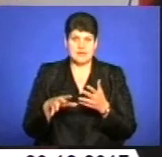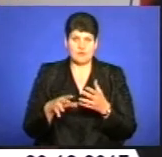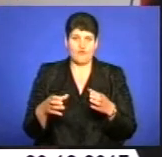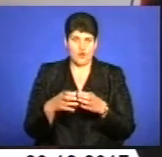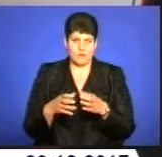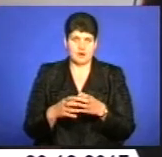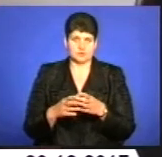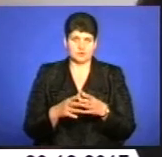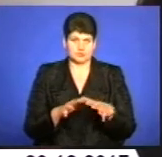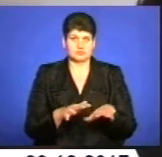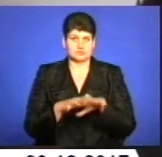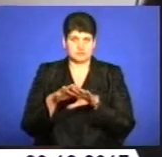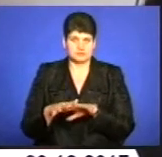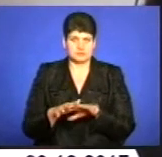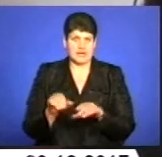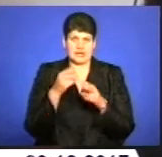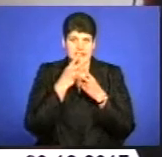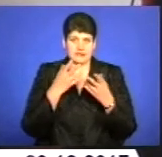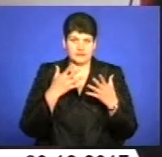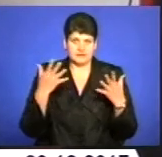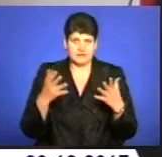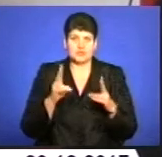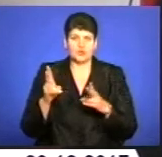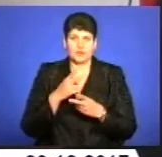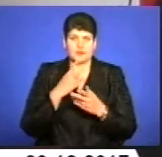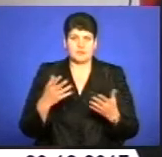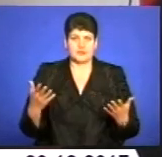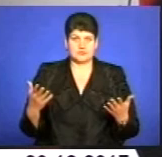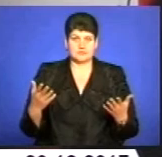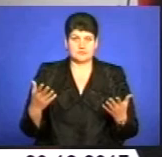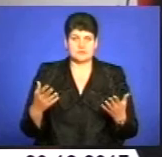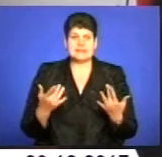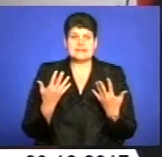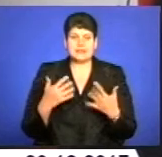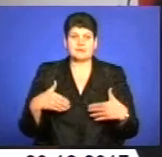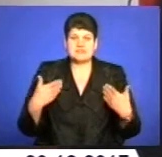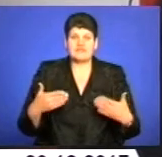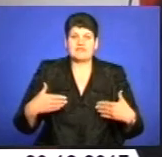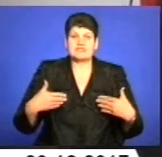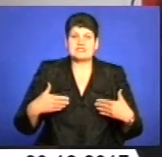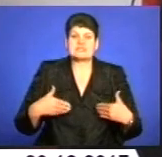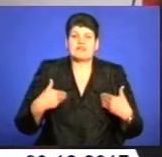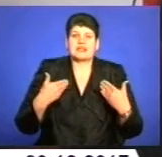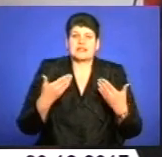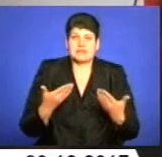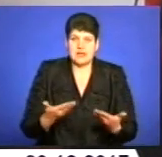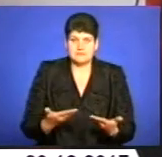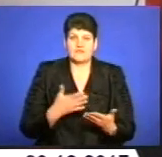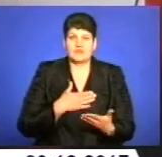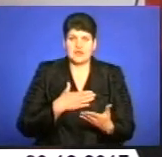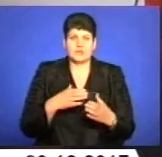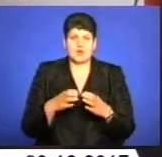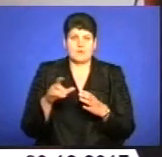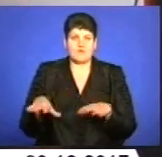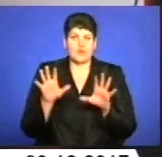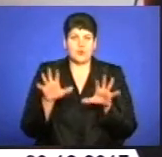а їх нігде не видно, і їх нігде ніхто не бачить. І скільки ми не звертаємось в нашій громаді, в